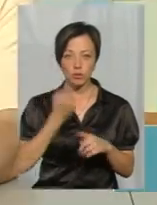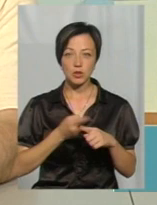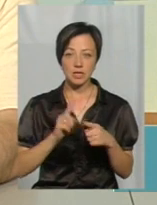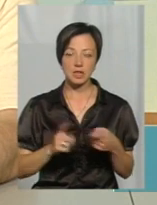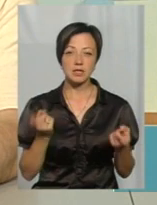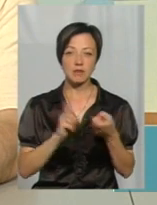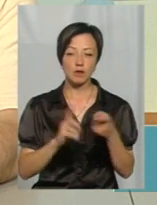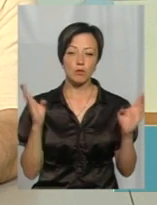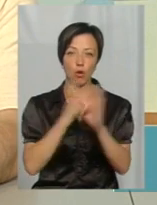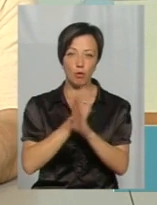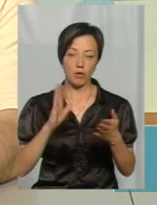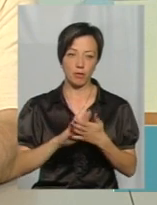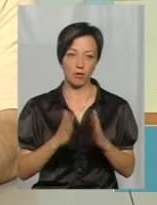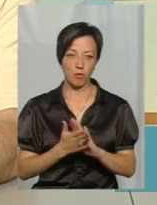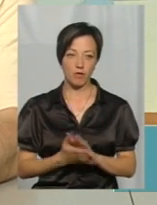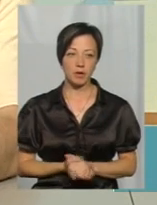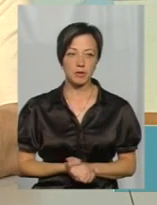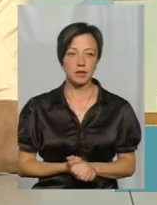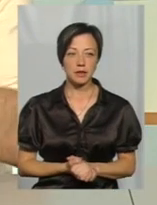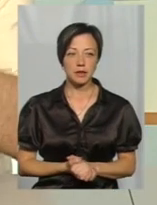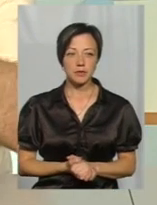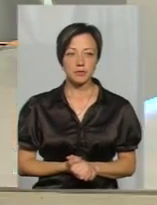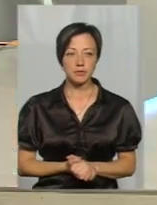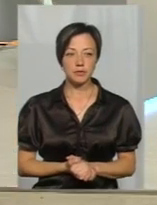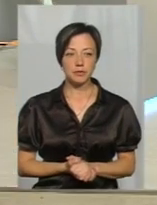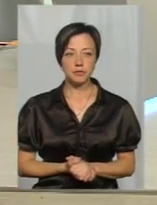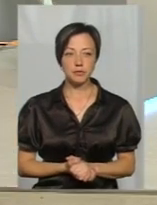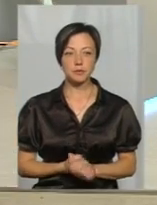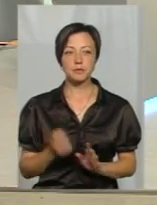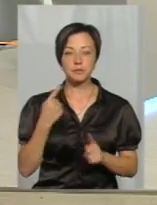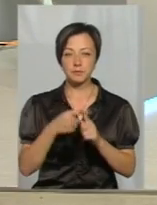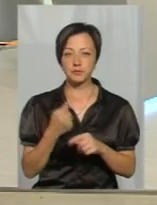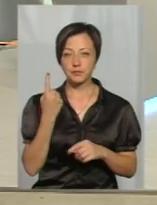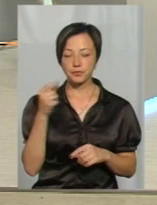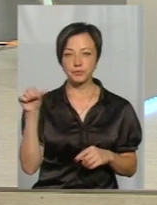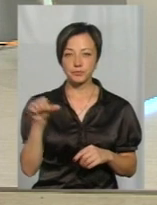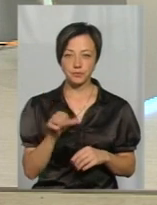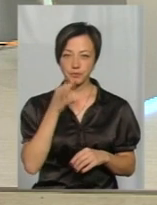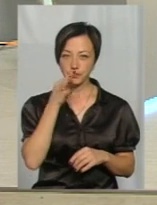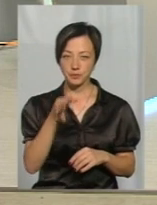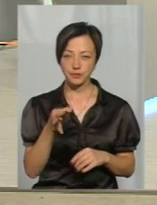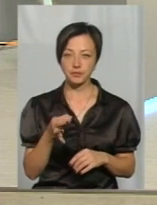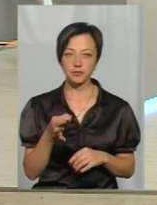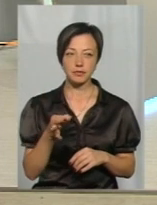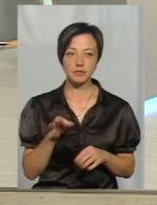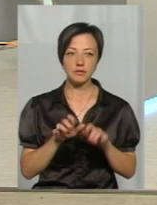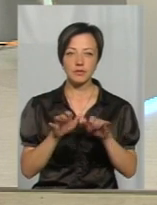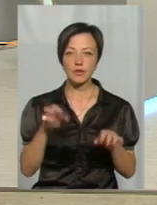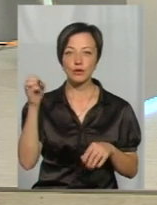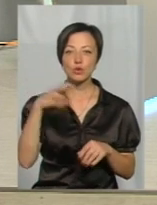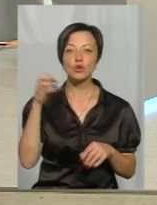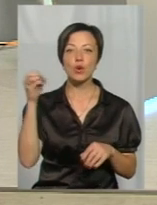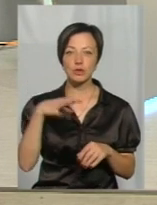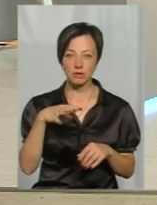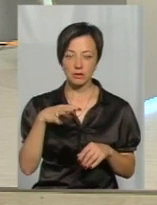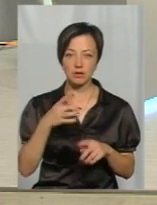це зв'язано з погодніми умовами. речі, буквально в 2 хвилиночки, от такий жучок, всі знають, сонечко, або божа